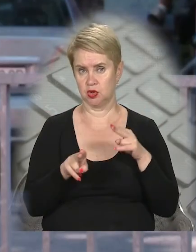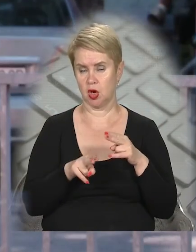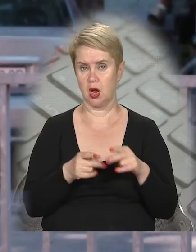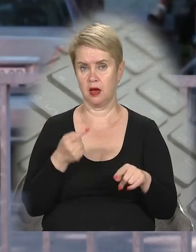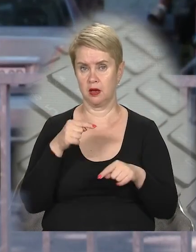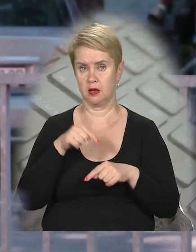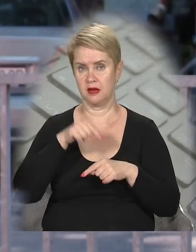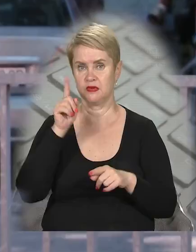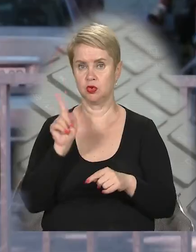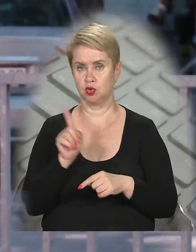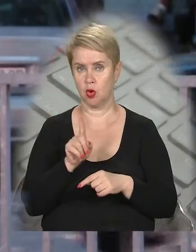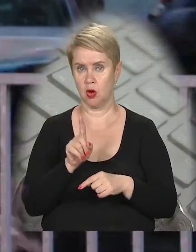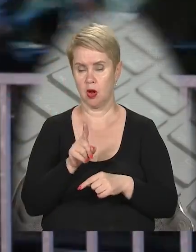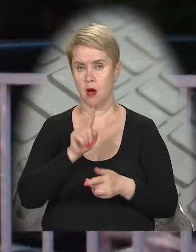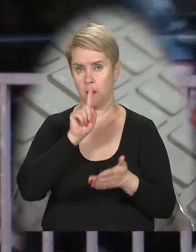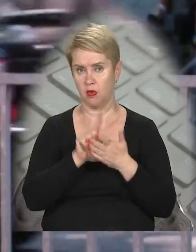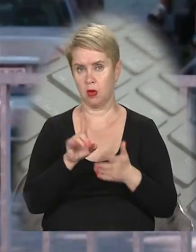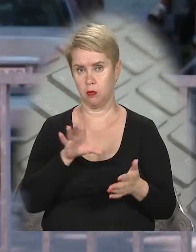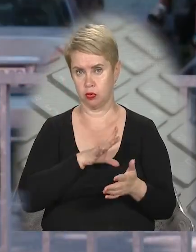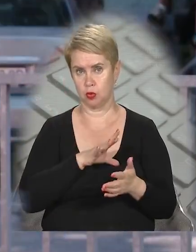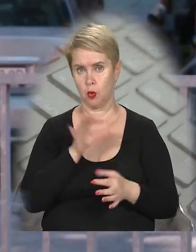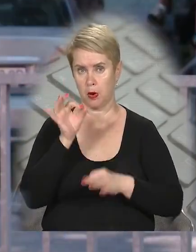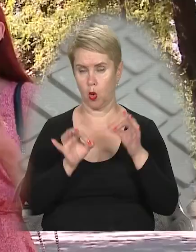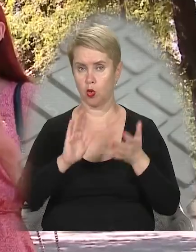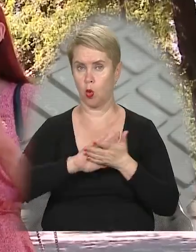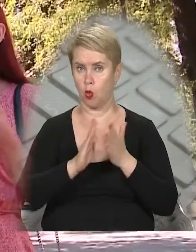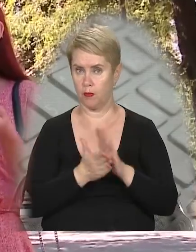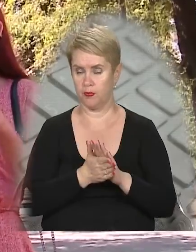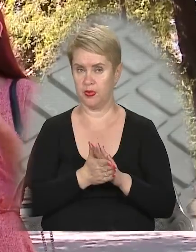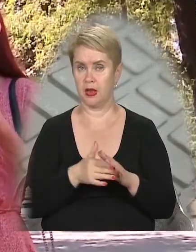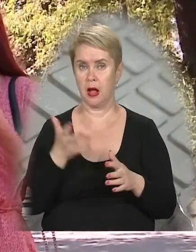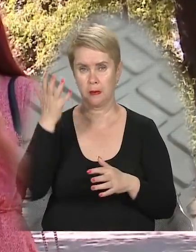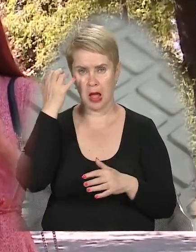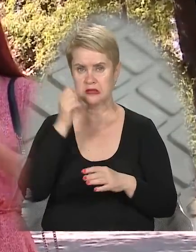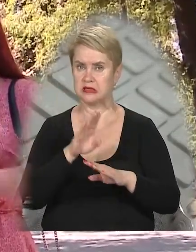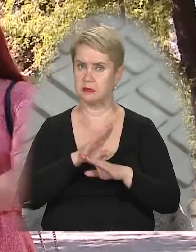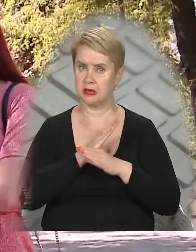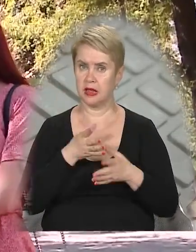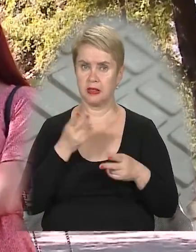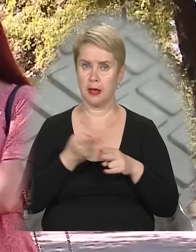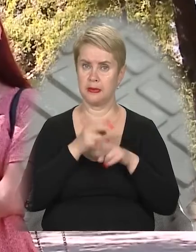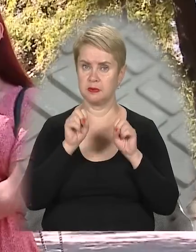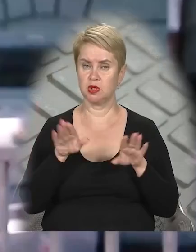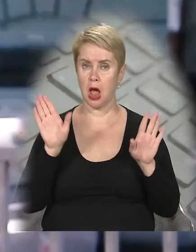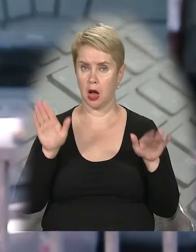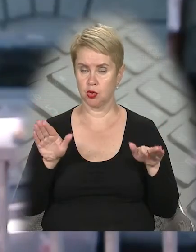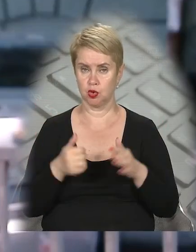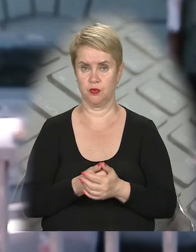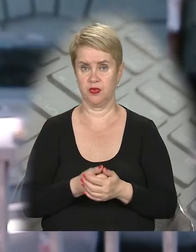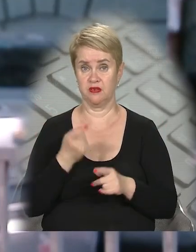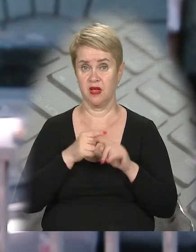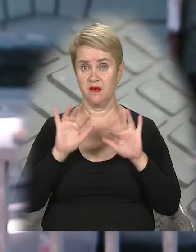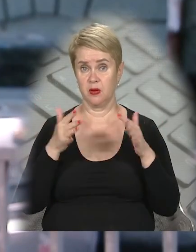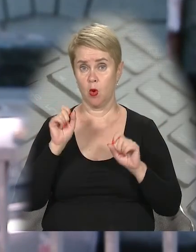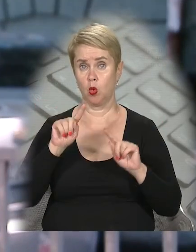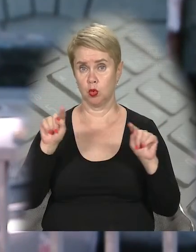кондицію, яка в неї повинна була б бути у природніх умовах. Пластик теж смертельно небезпечний для качок. В цьому випадку